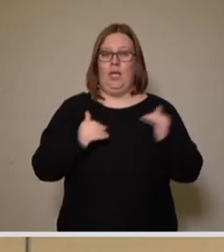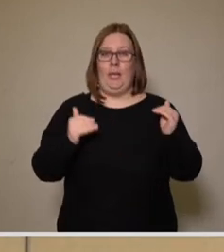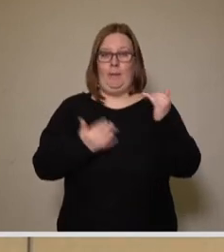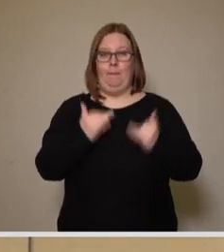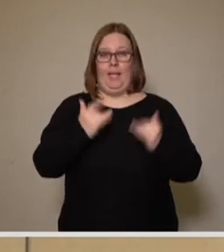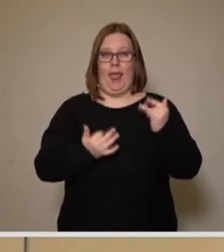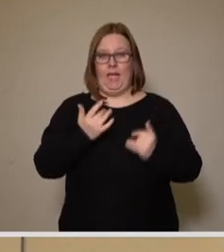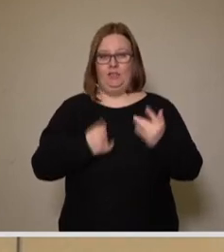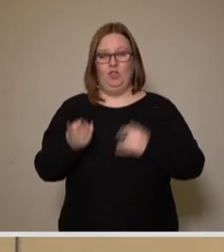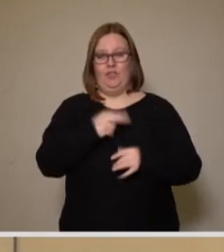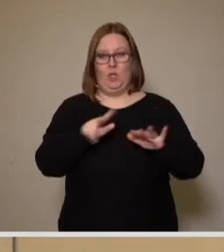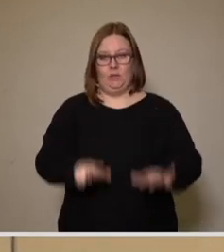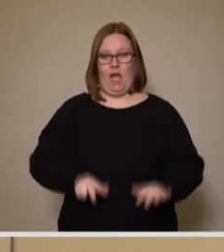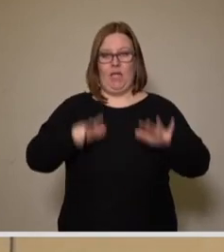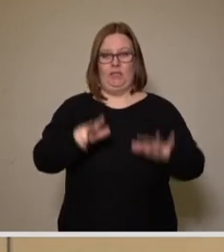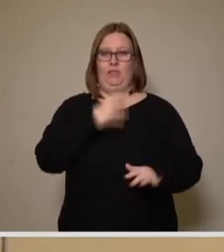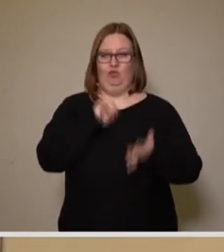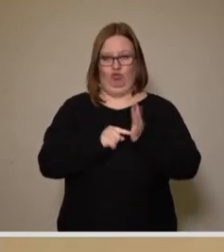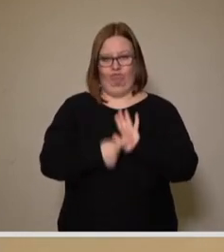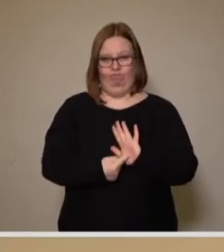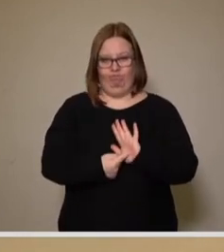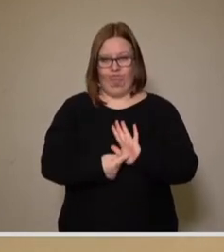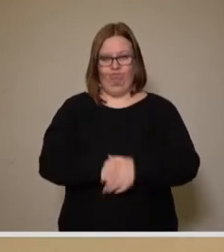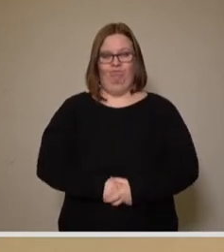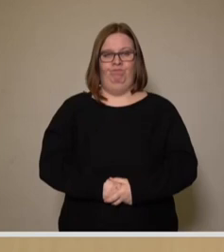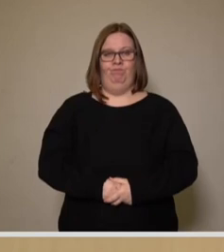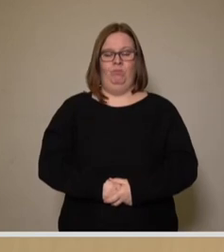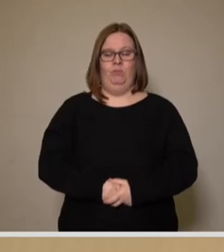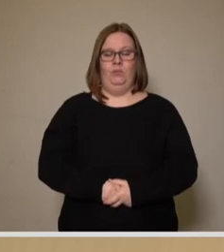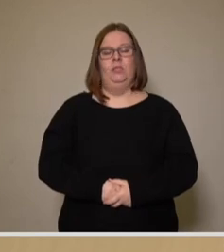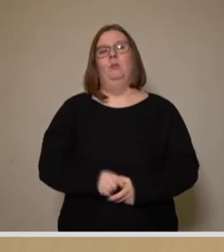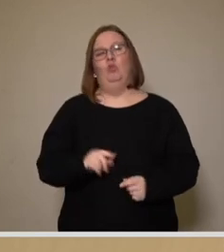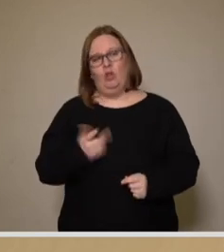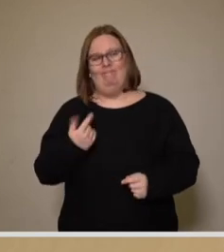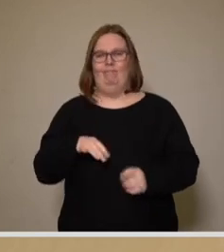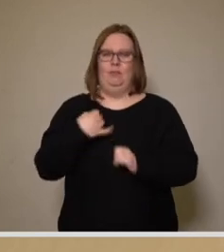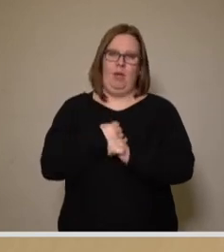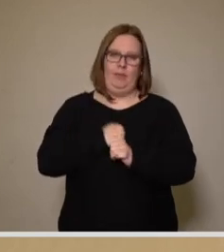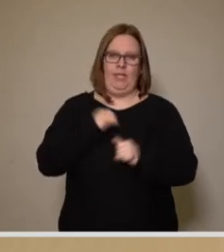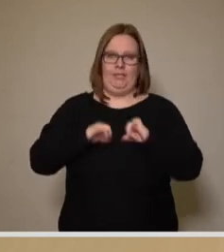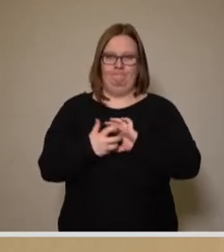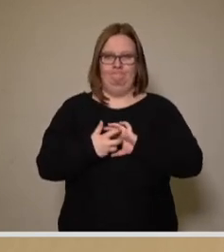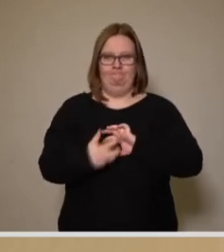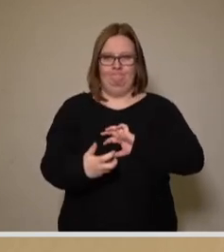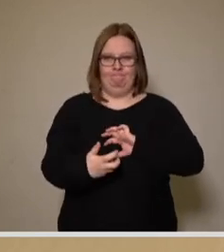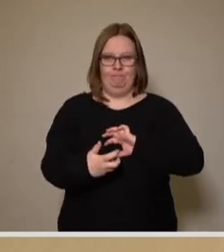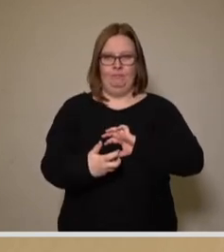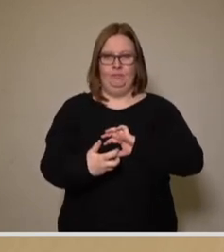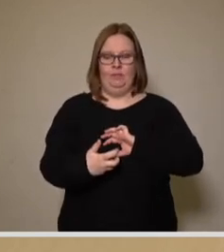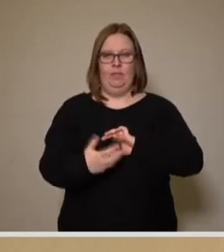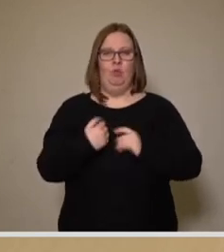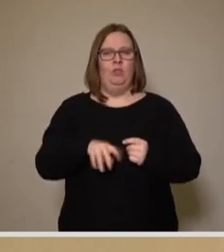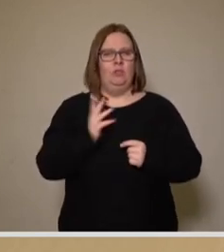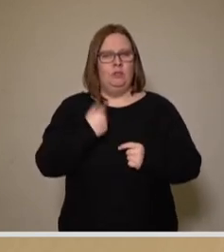2018 vorstellen. Die Erarbeitung hat sich verzögert, da es eine Vakanz bei der